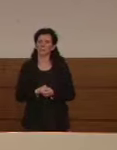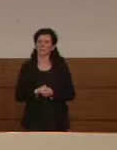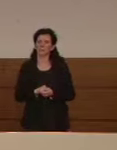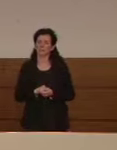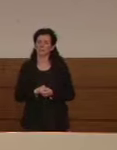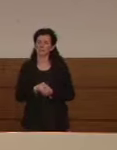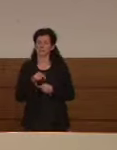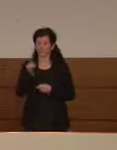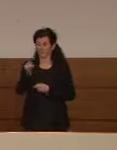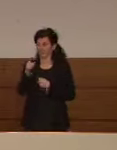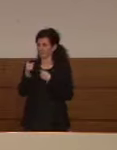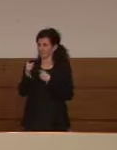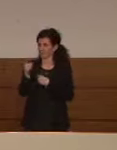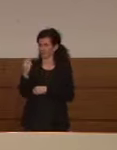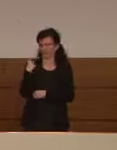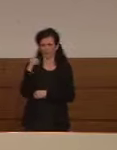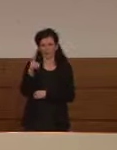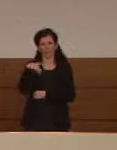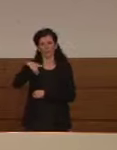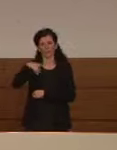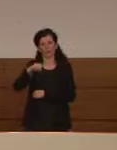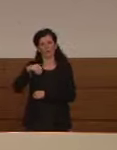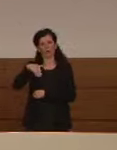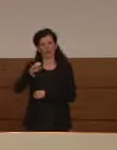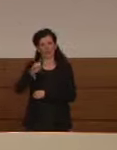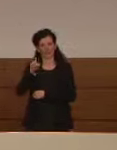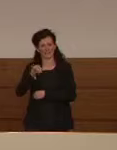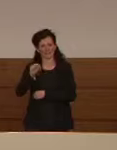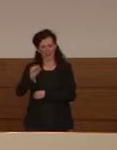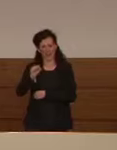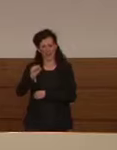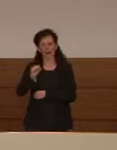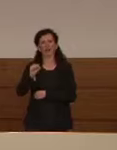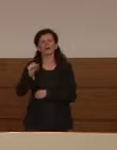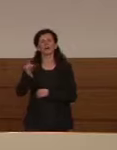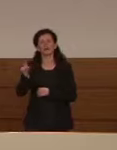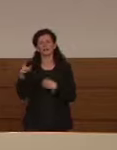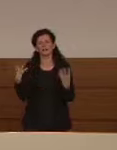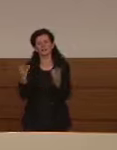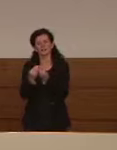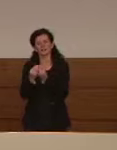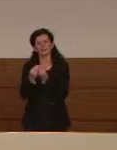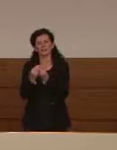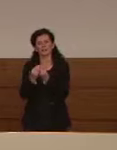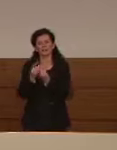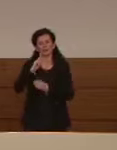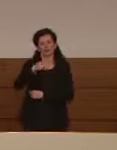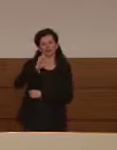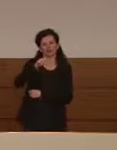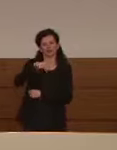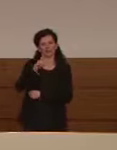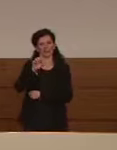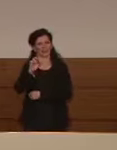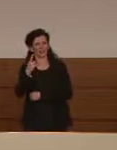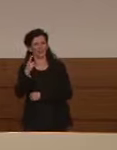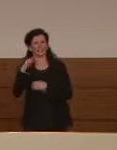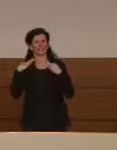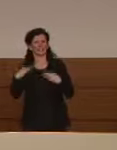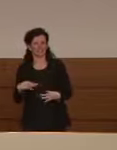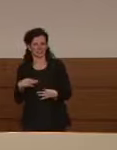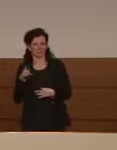Pomezia diciamo si tratta di Advent di RBM in collaborazione con il Jenner Institute quindi l'Istituto Jenner